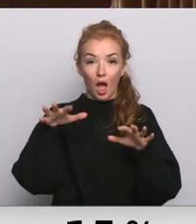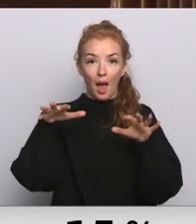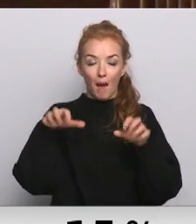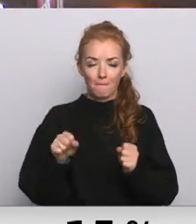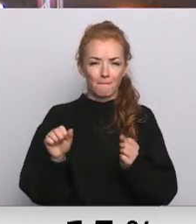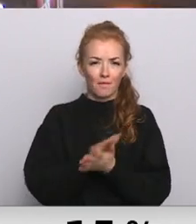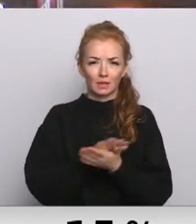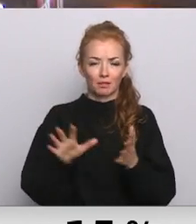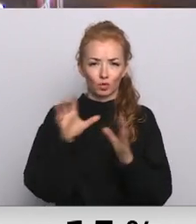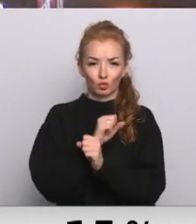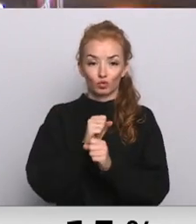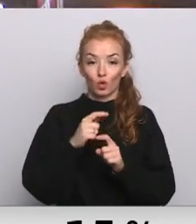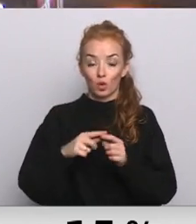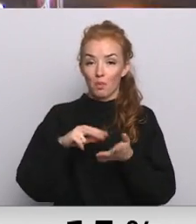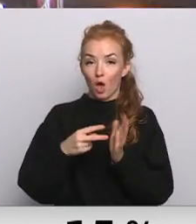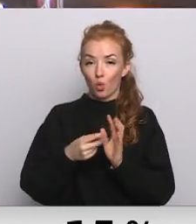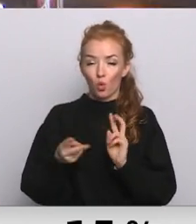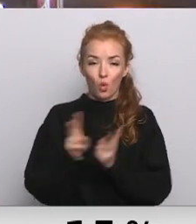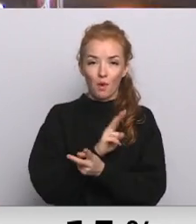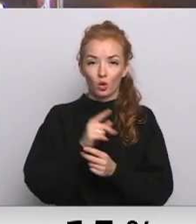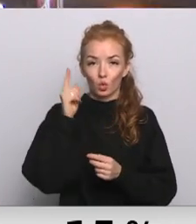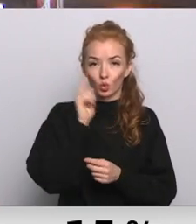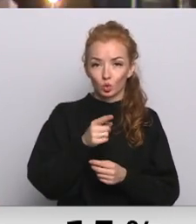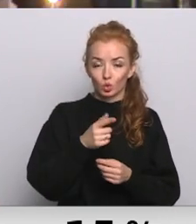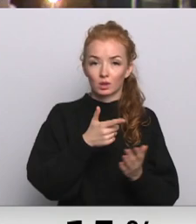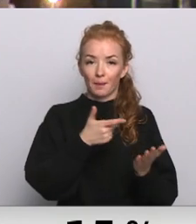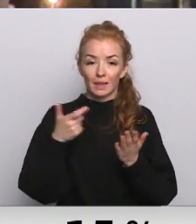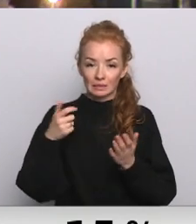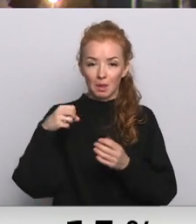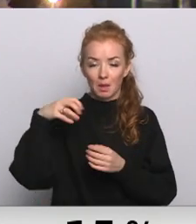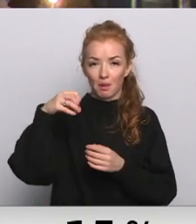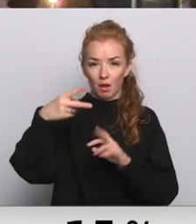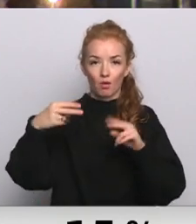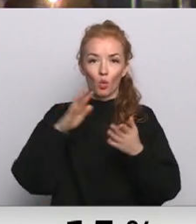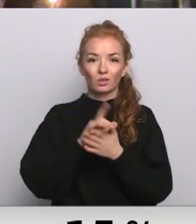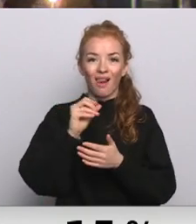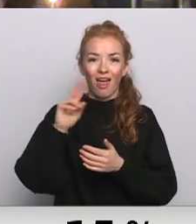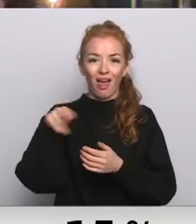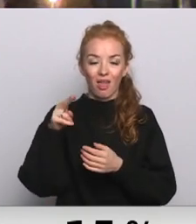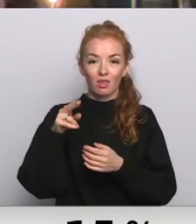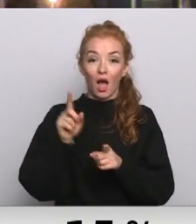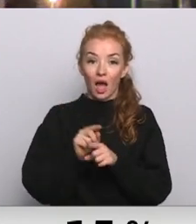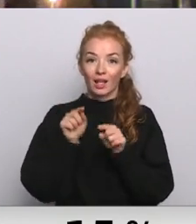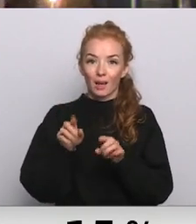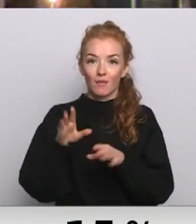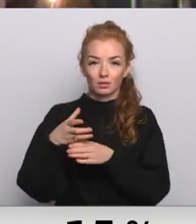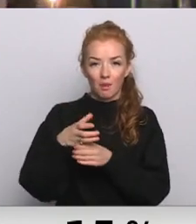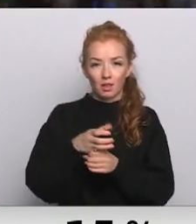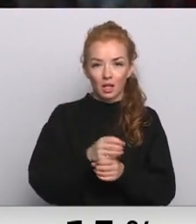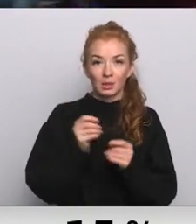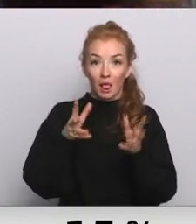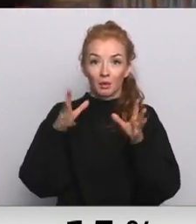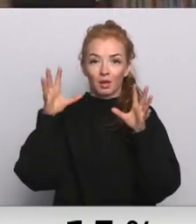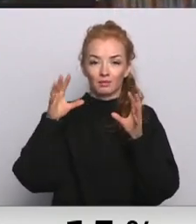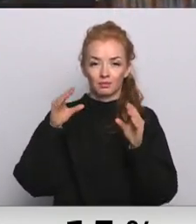izslēgs pilnībā. Plānotas nomainīt vairāk nekā gaismekļu pret leda gaismekļiem, lai arī tiem varētu samazināt spilgtumu.